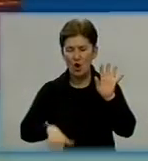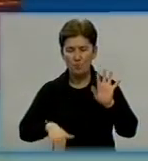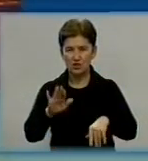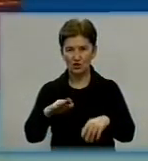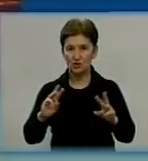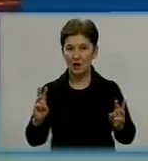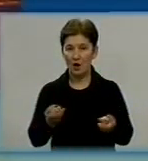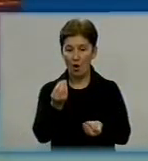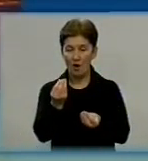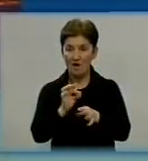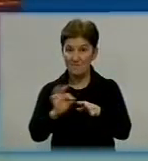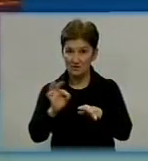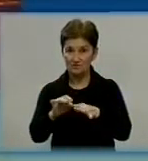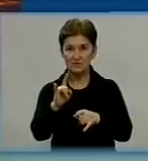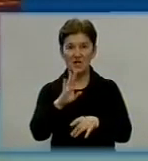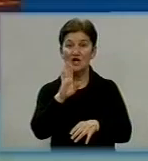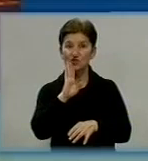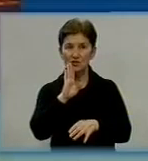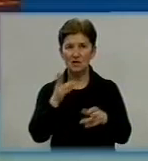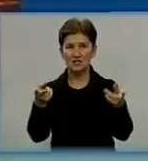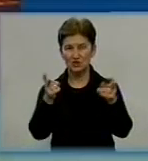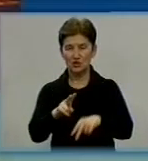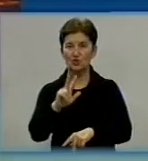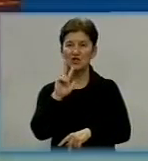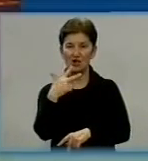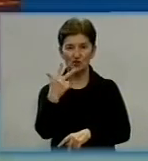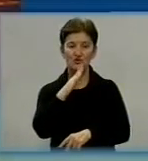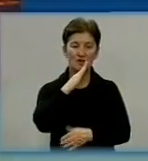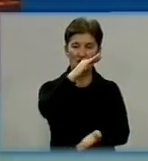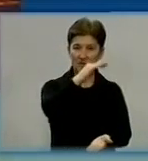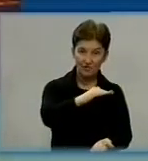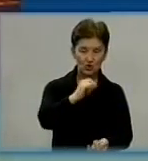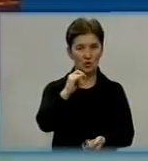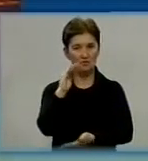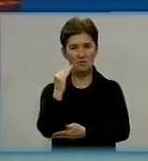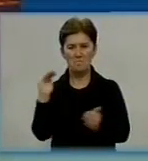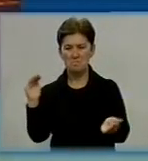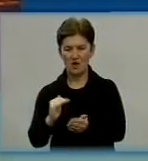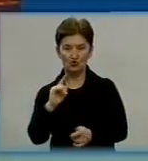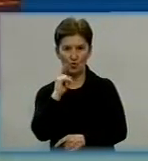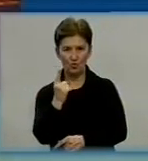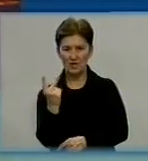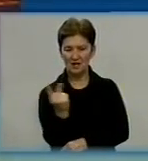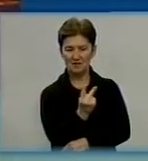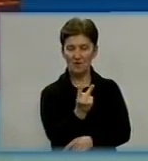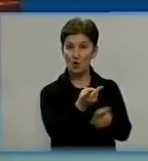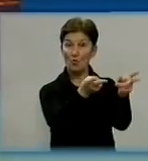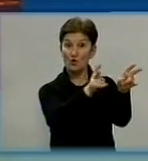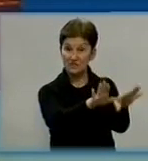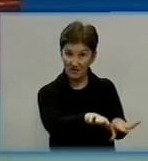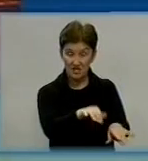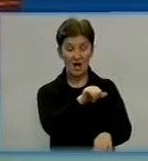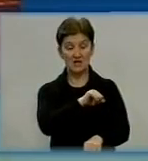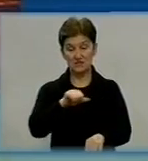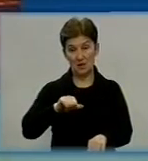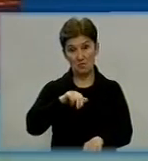з вогнем дітей. Жінка залишила своїх дітей, трирічну дівчинку та малюка, якому менше року вдома на одинці. Сама ж пішла